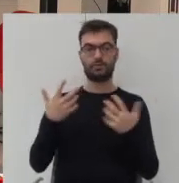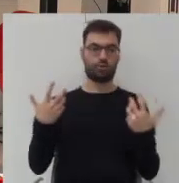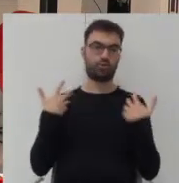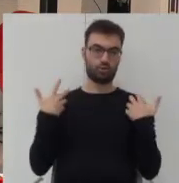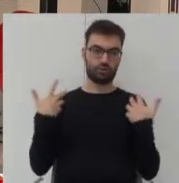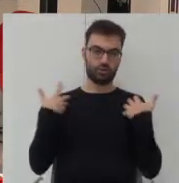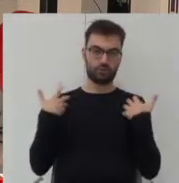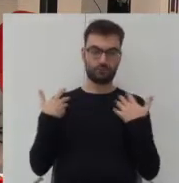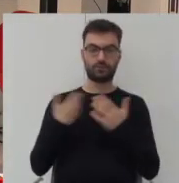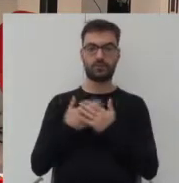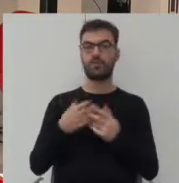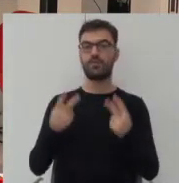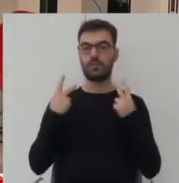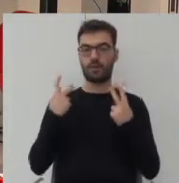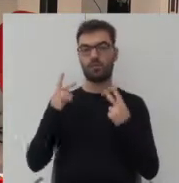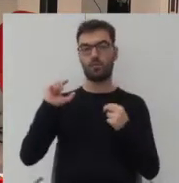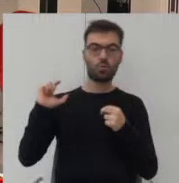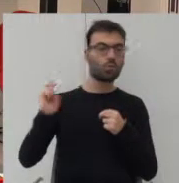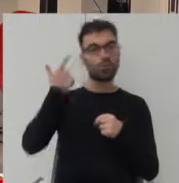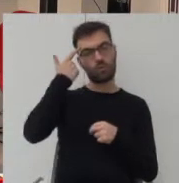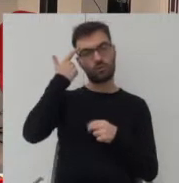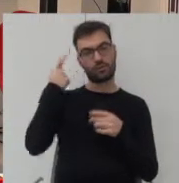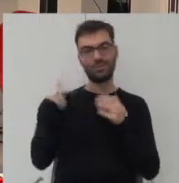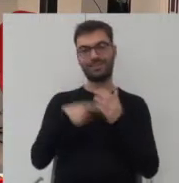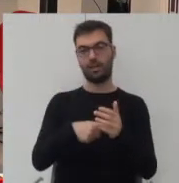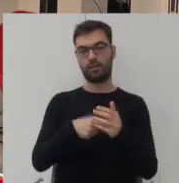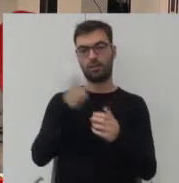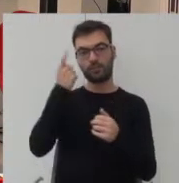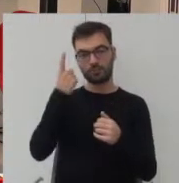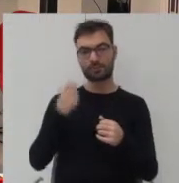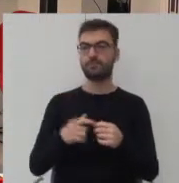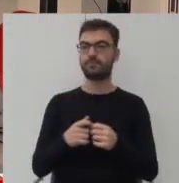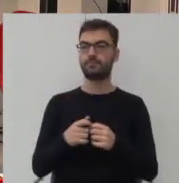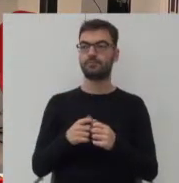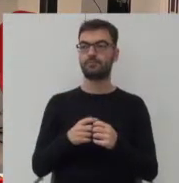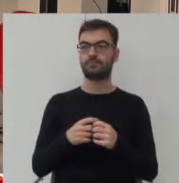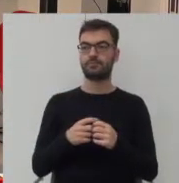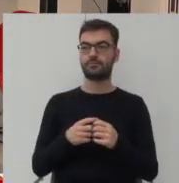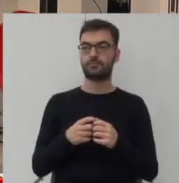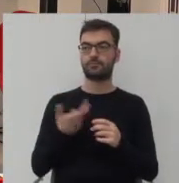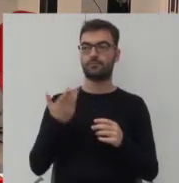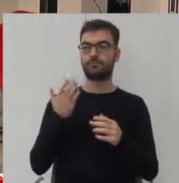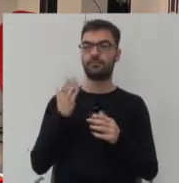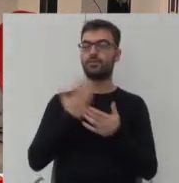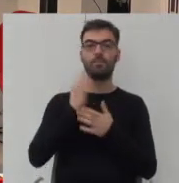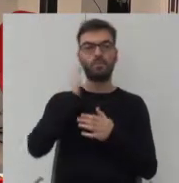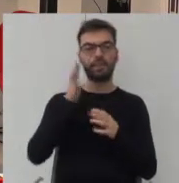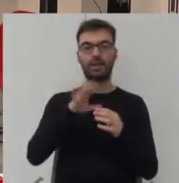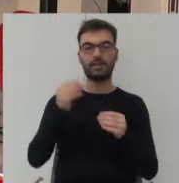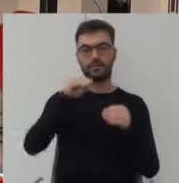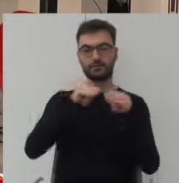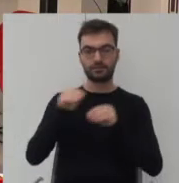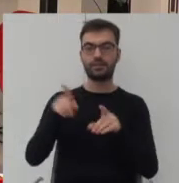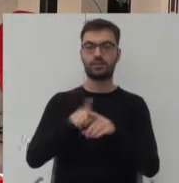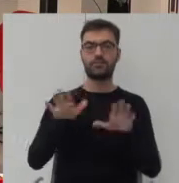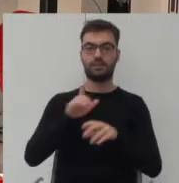Także przede wszystkim głównym ideą jest jest jakby lokowanie nie tyle mieszkań, ale również miejsc